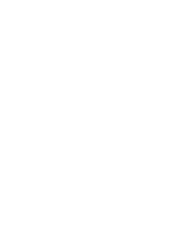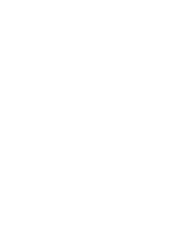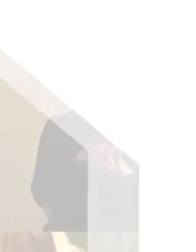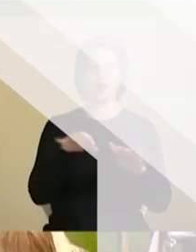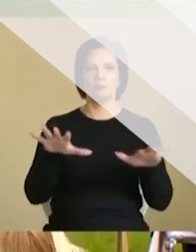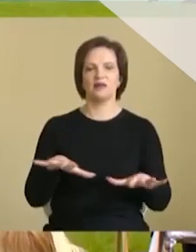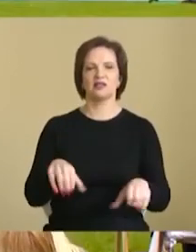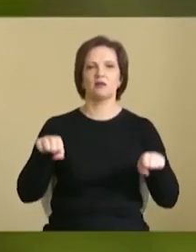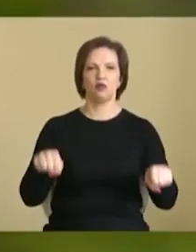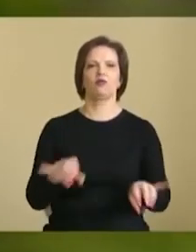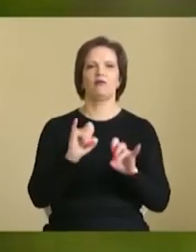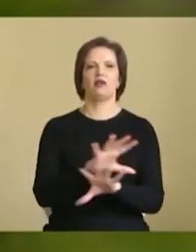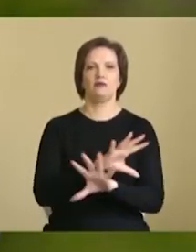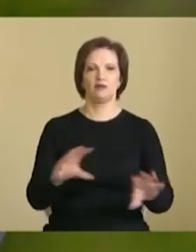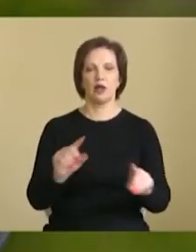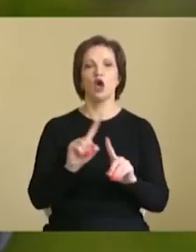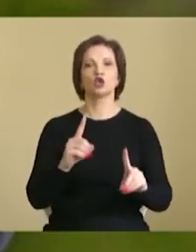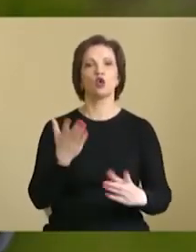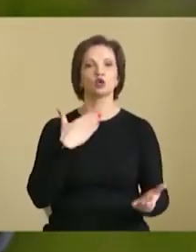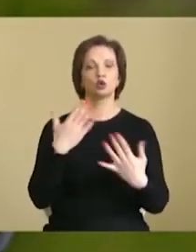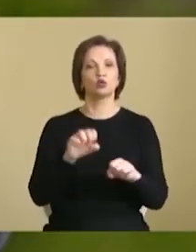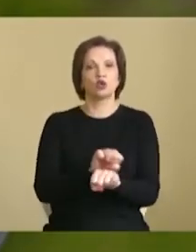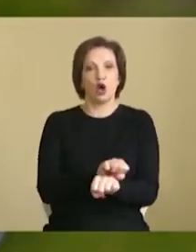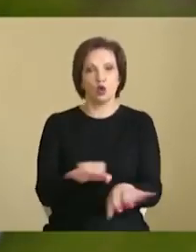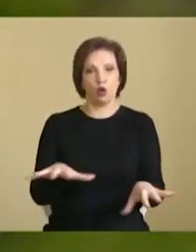стосується розпуску рік тому,